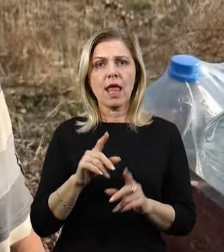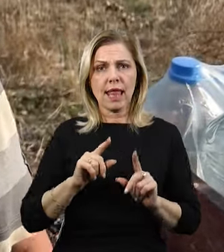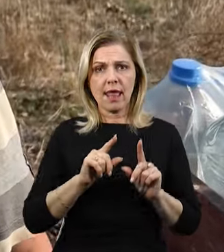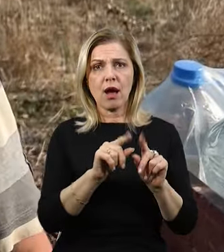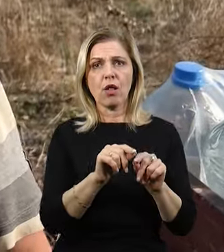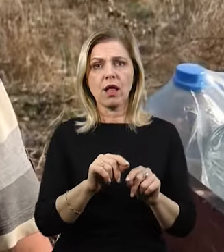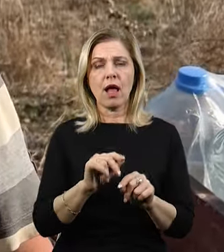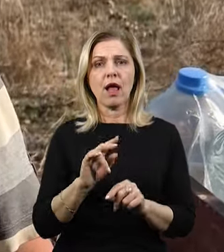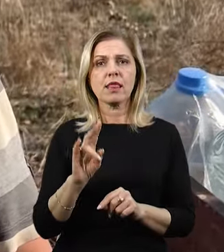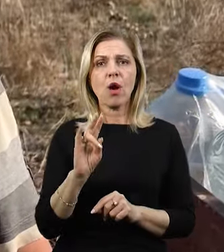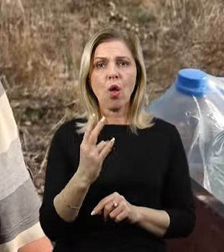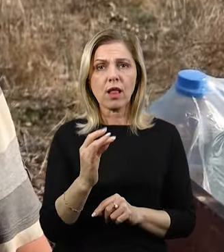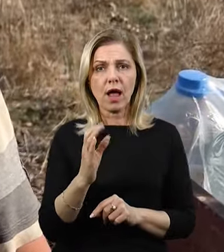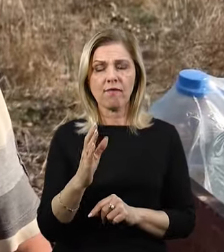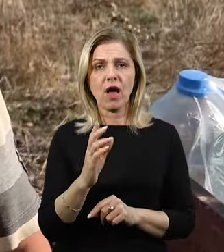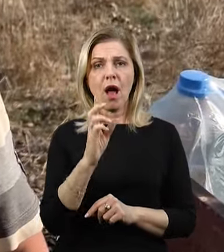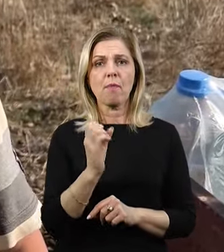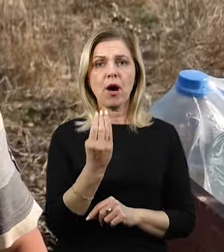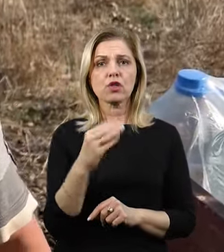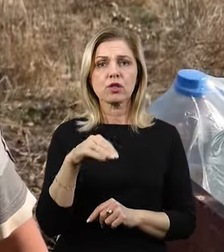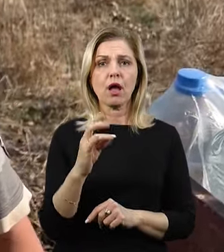Ніколаєв, на баштанку.